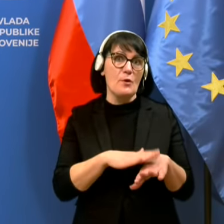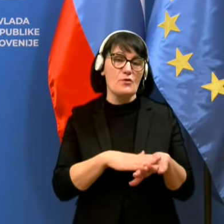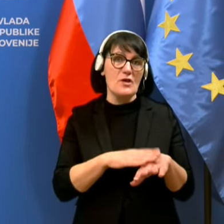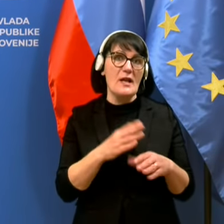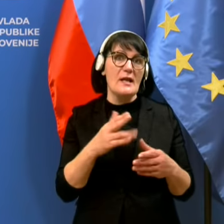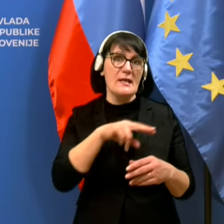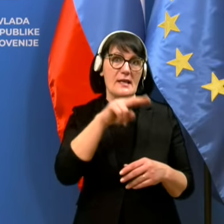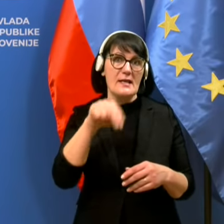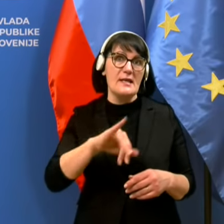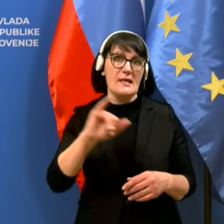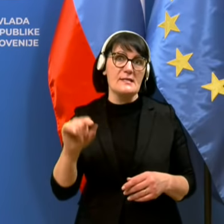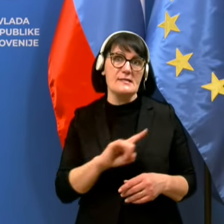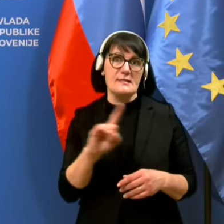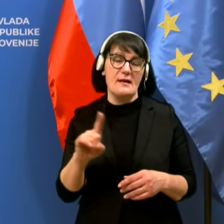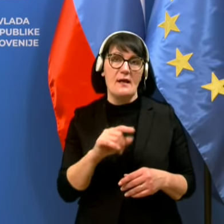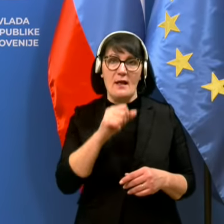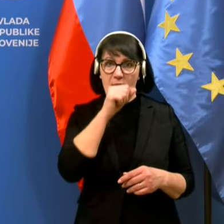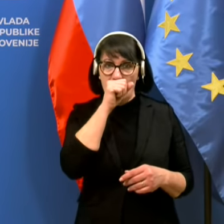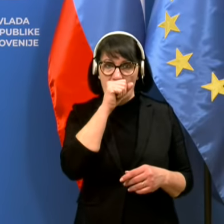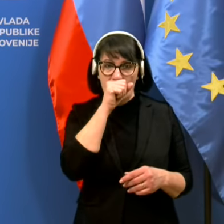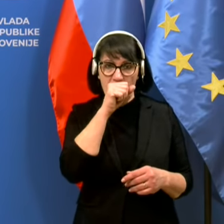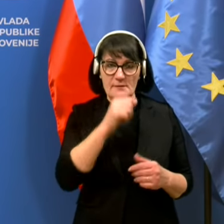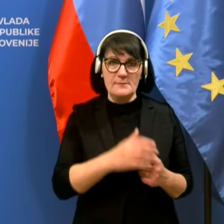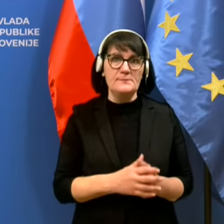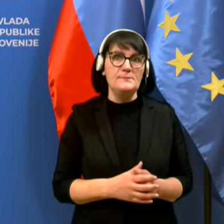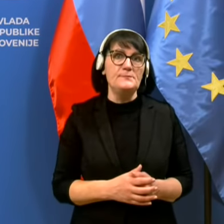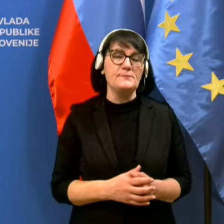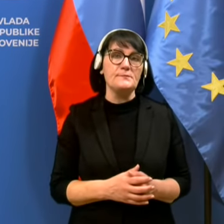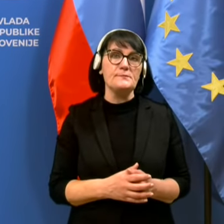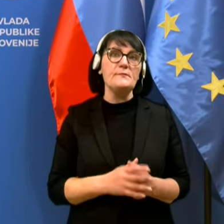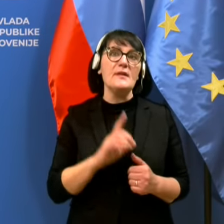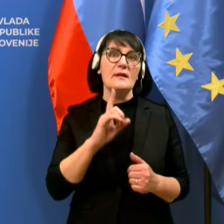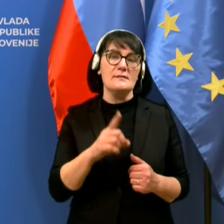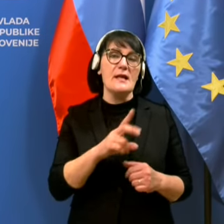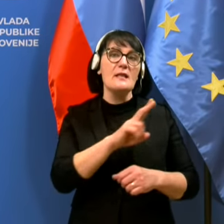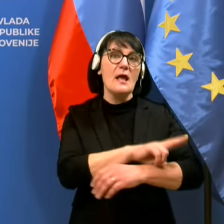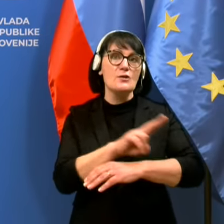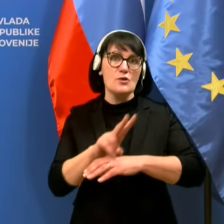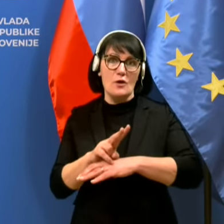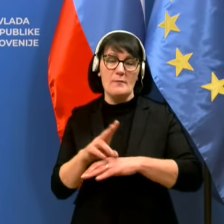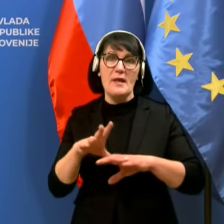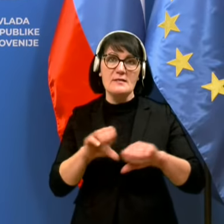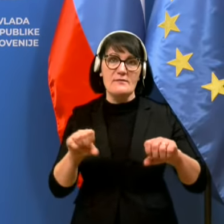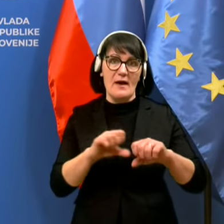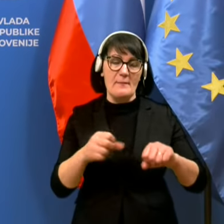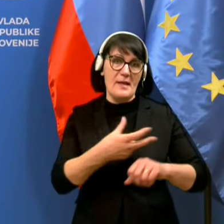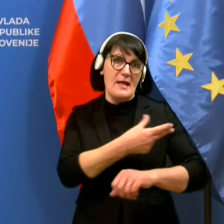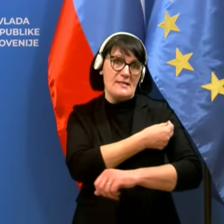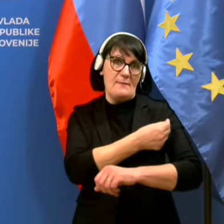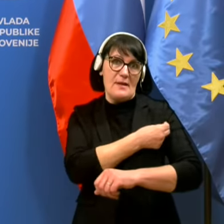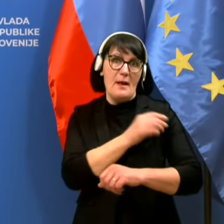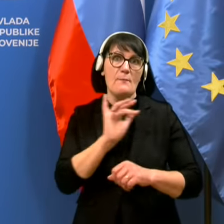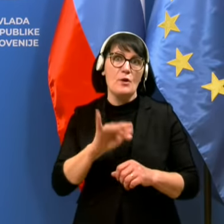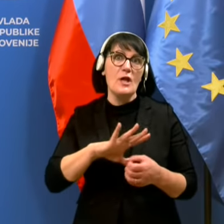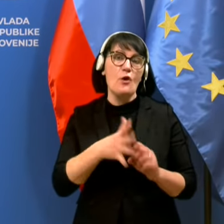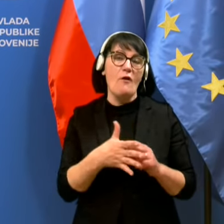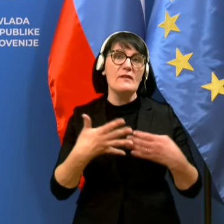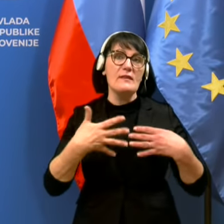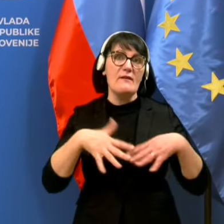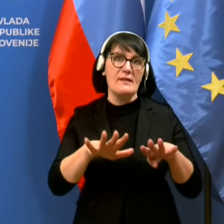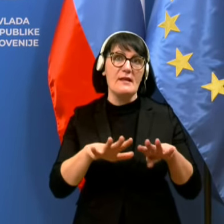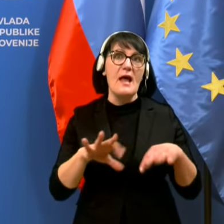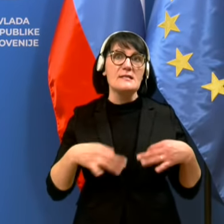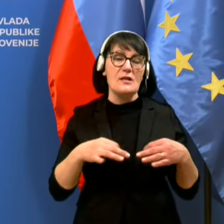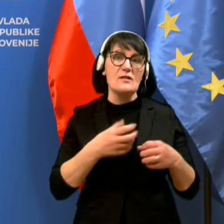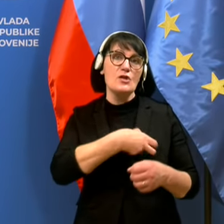Nacionalnega inštituta za javno zdravje. Kar se tiče nadzorov nad izvajanjem cepljenja proti COVID-19 je